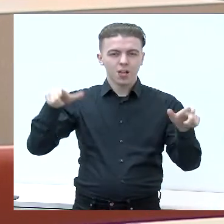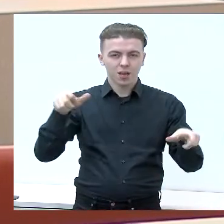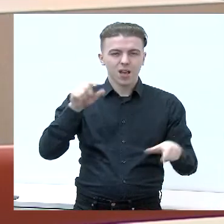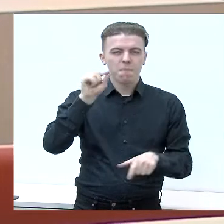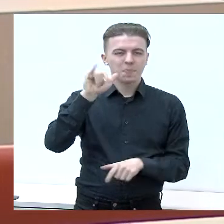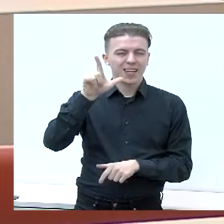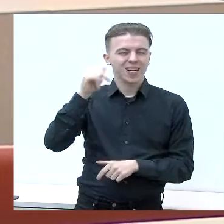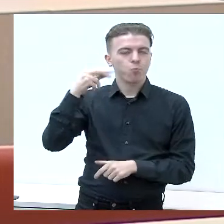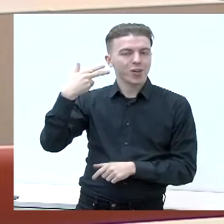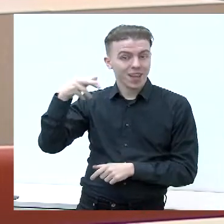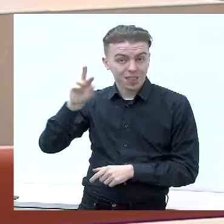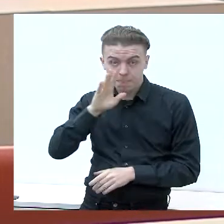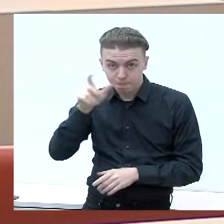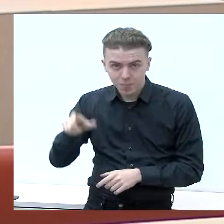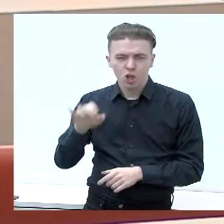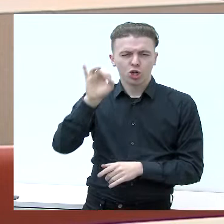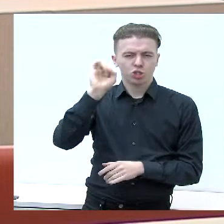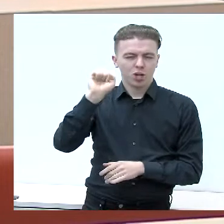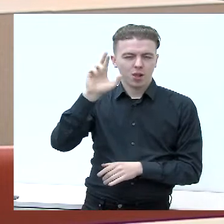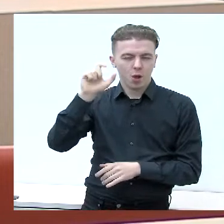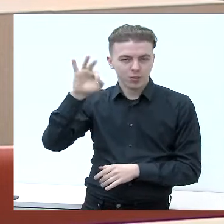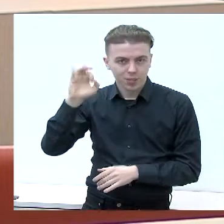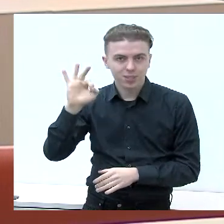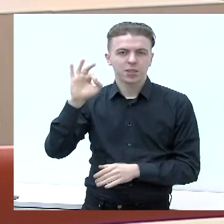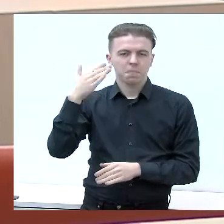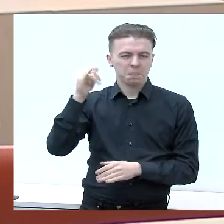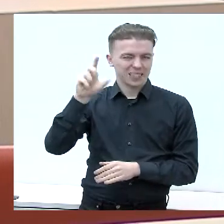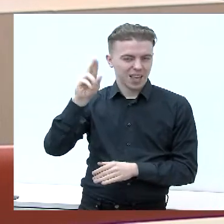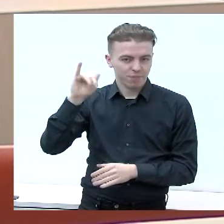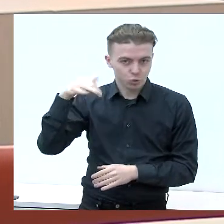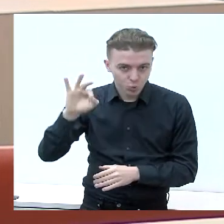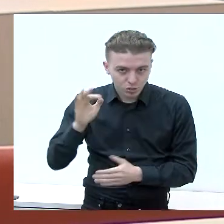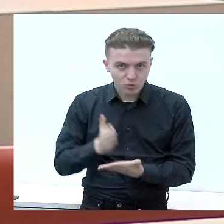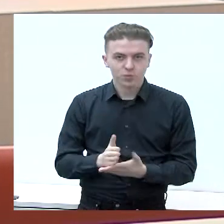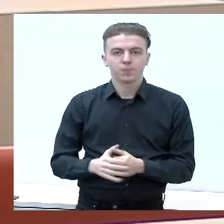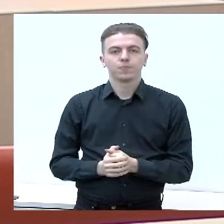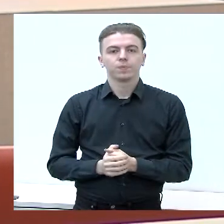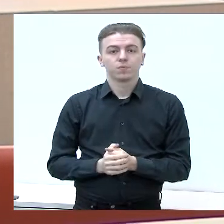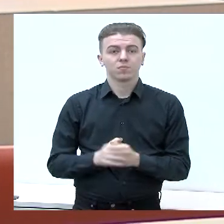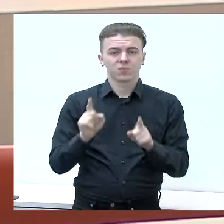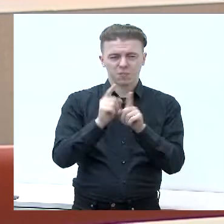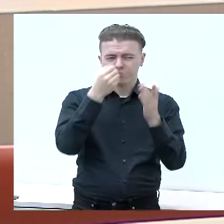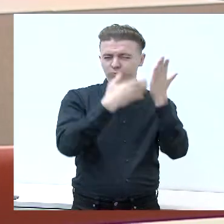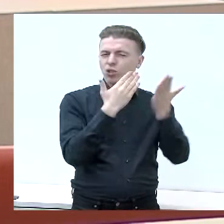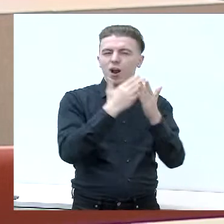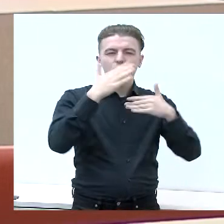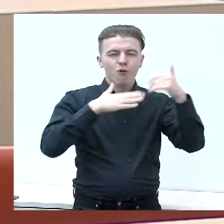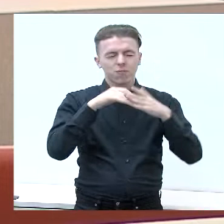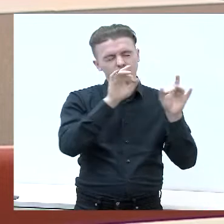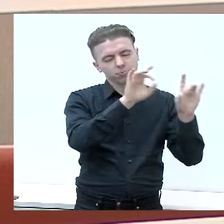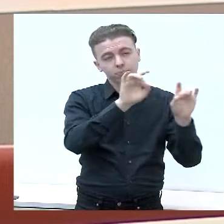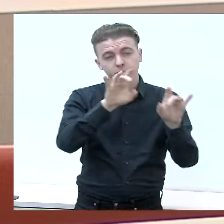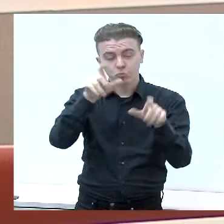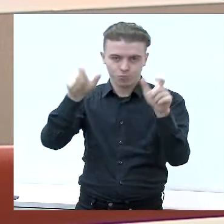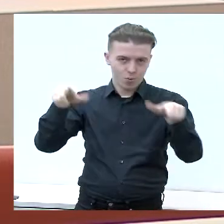Piliponinė. Nerių Šidlauskas, Valdas Mincevičius. Taip pat mūsų sąrašą sudaro įvairių profesijų žmonės,